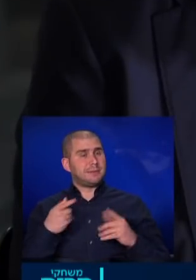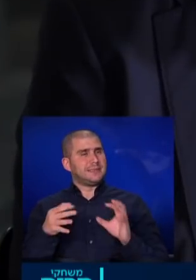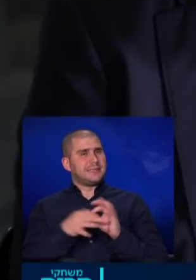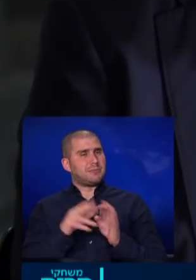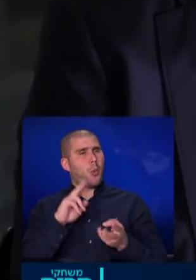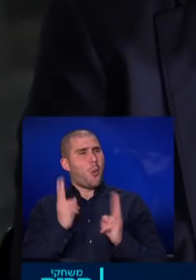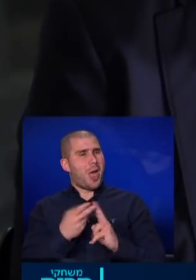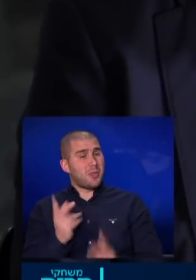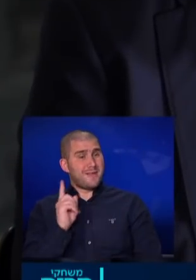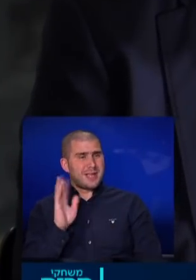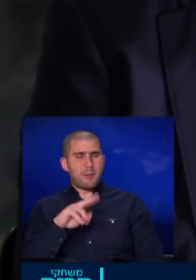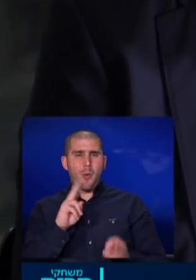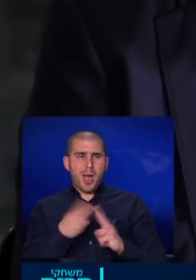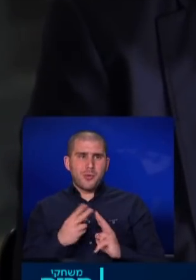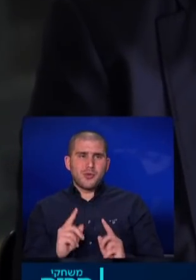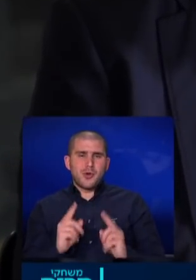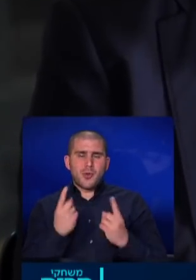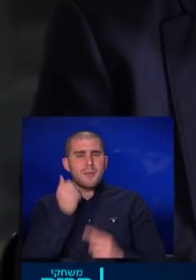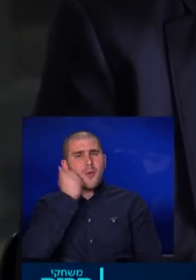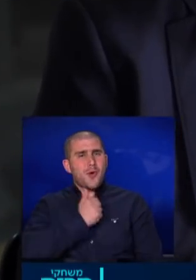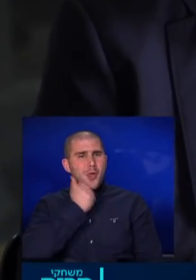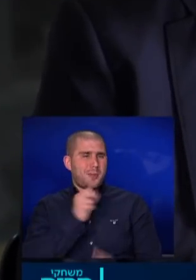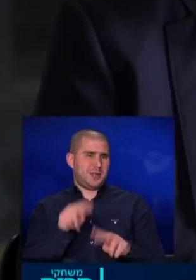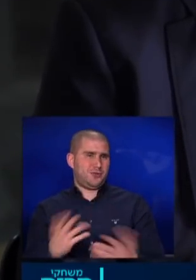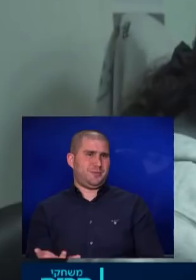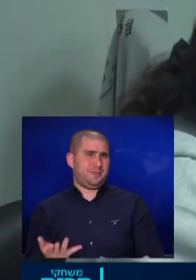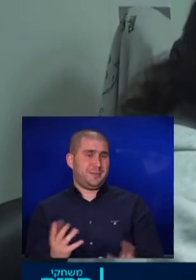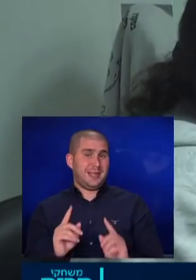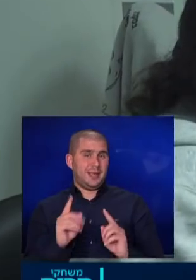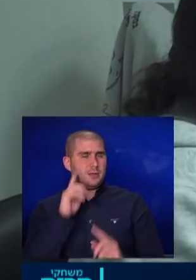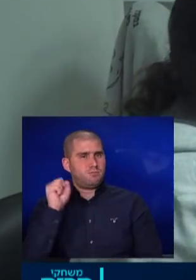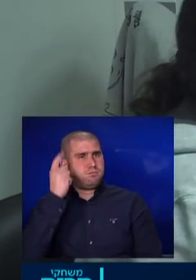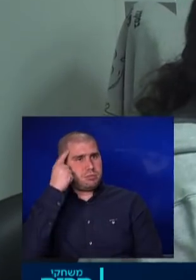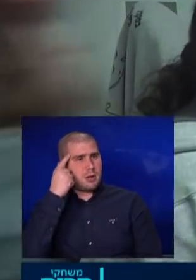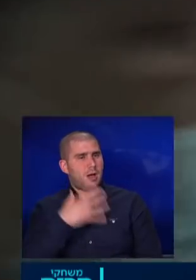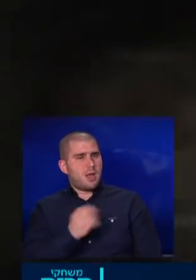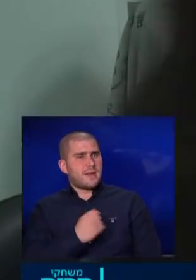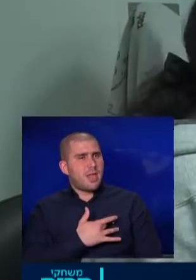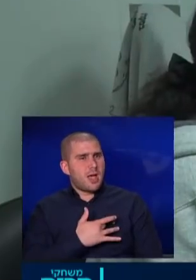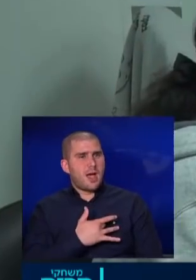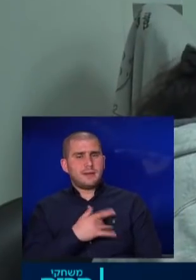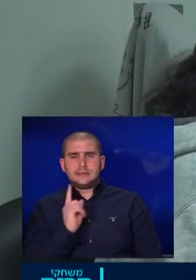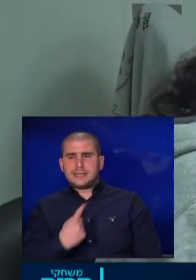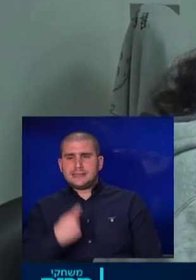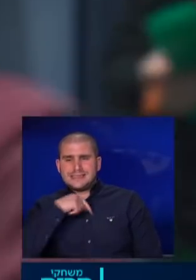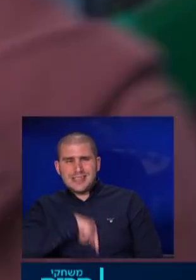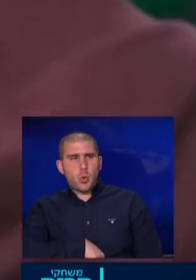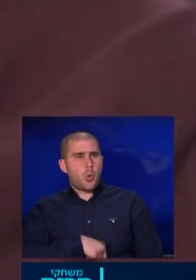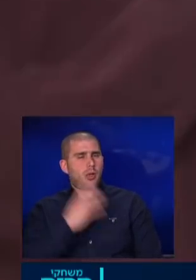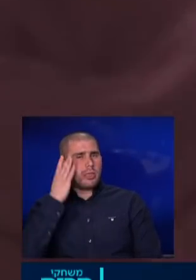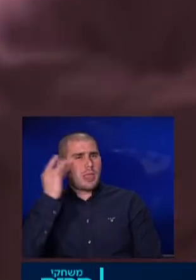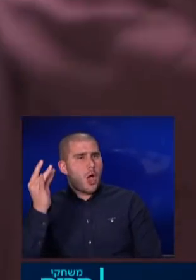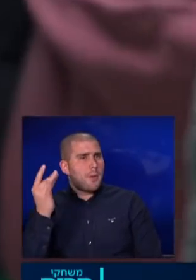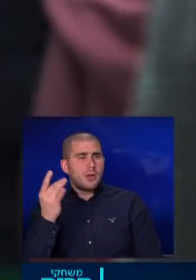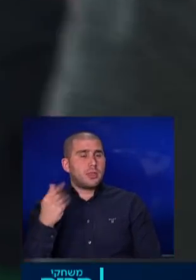עולמות אבל זה גם עולמות שקוראים כל יום אירוע מוחי, התקפת לב, צורך בצנטור טראומה